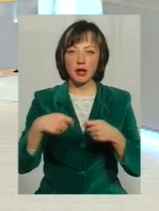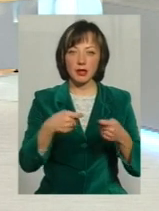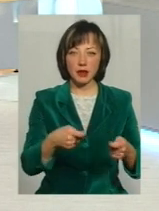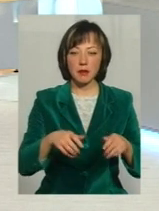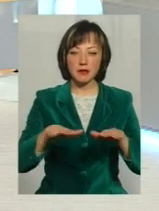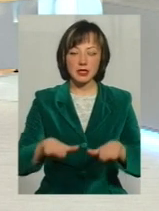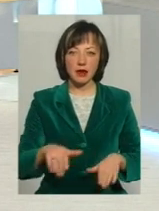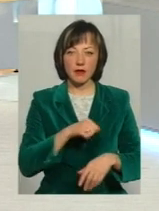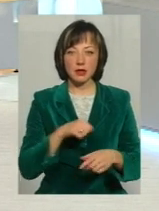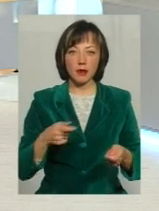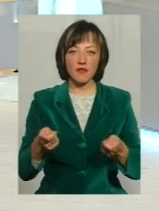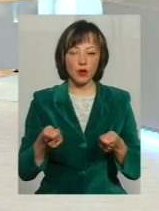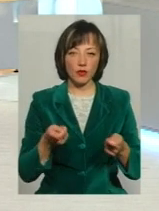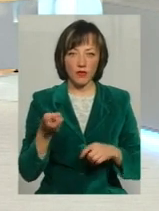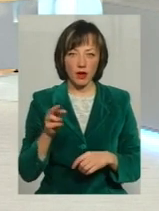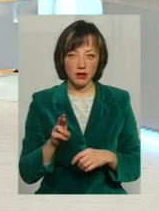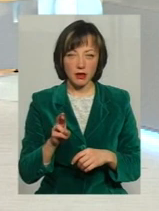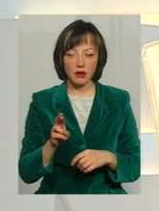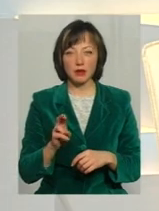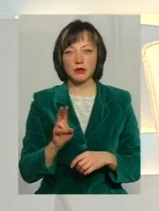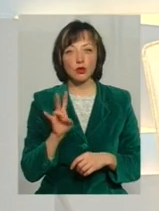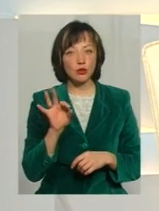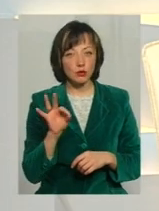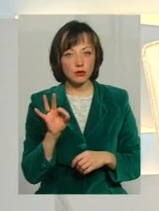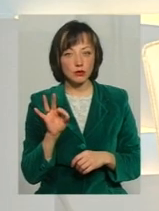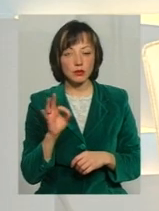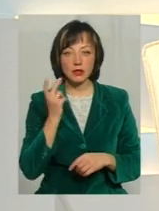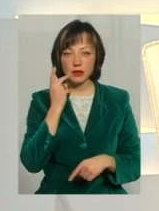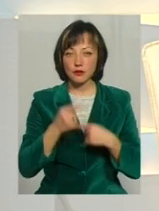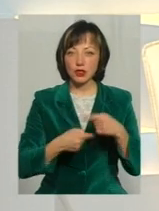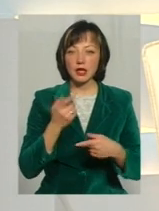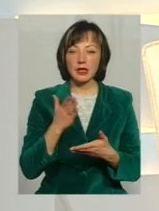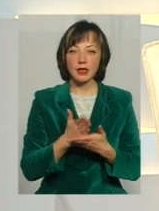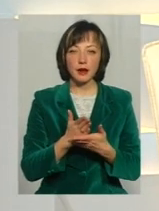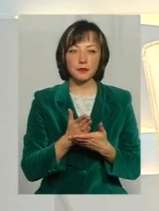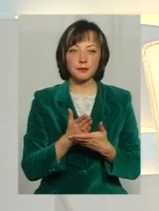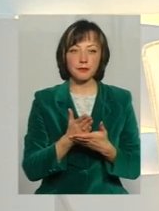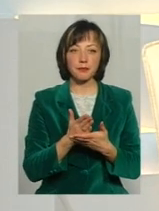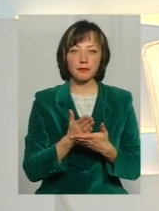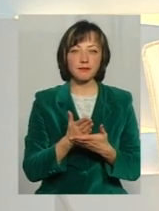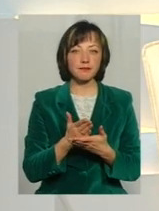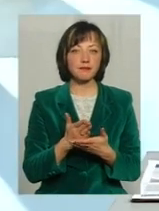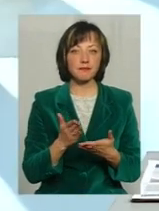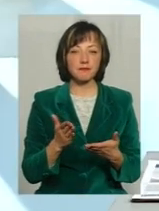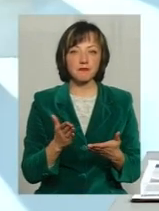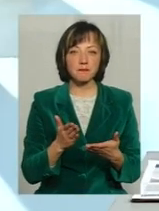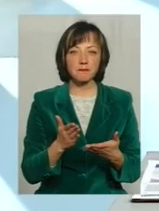органам місцевого самоврядування Але ж завжди є спокуса